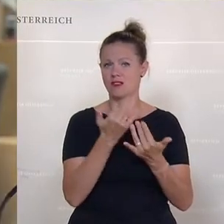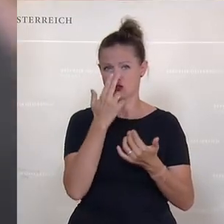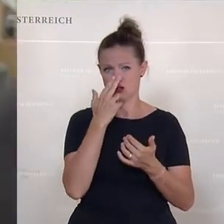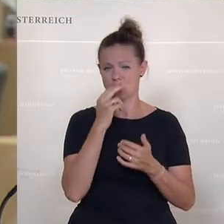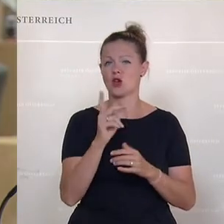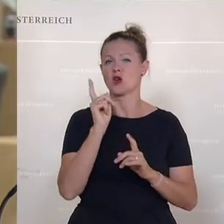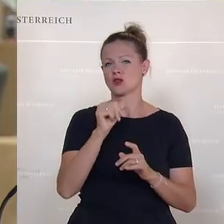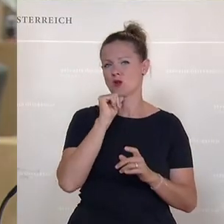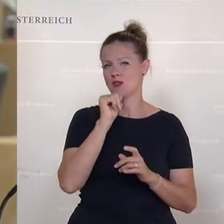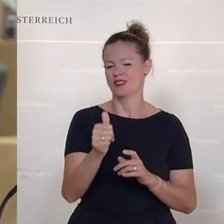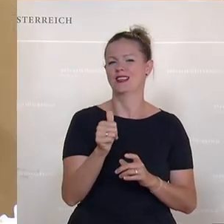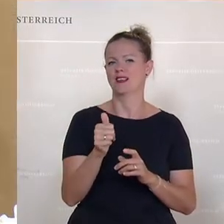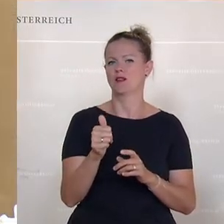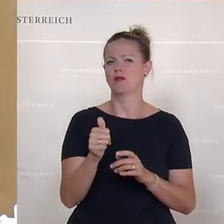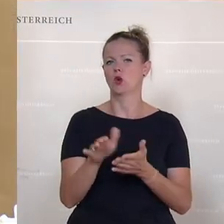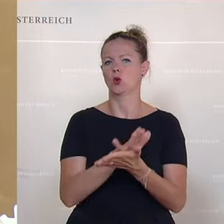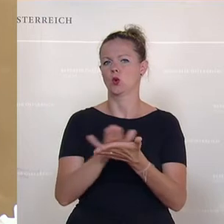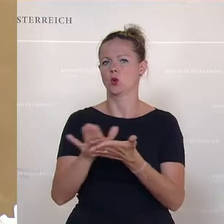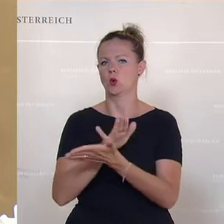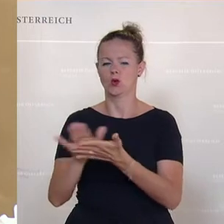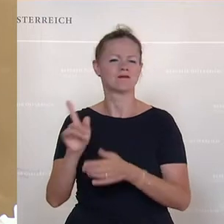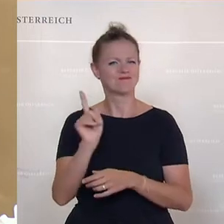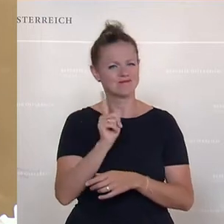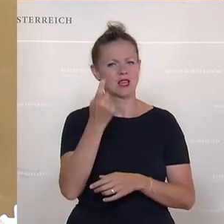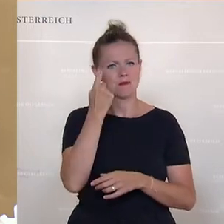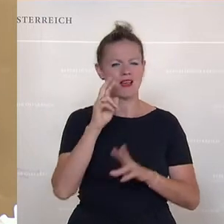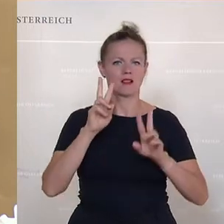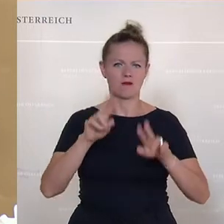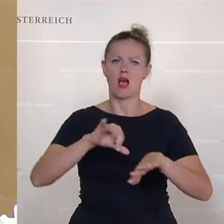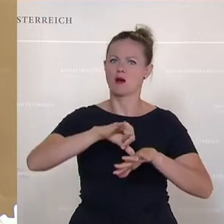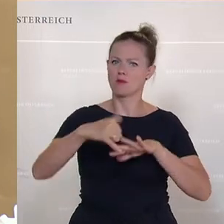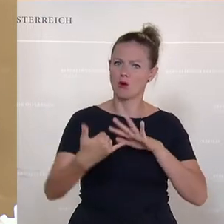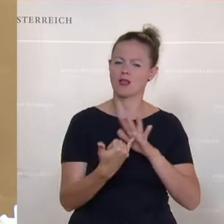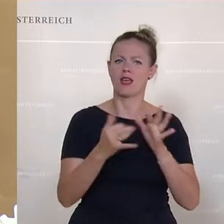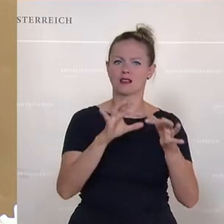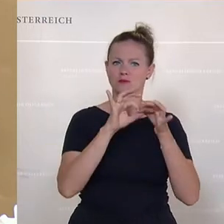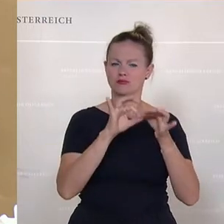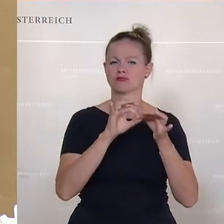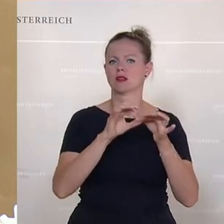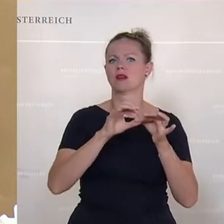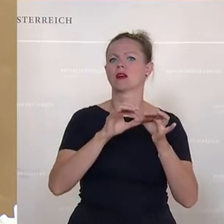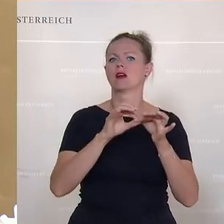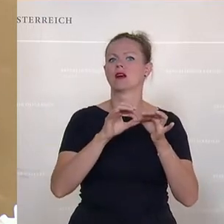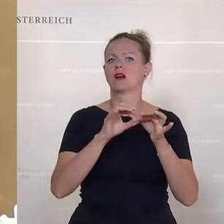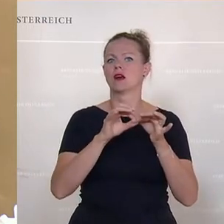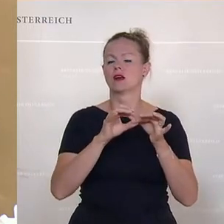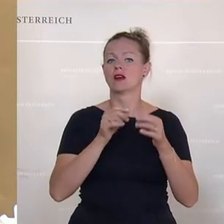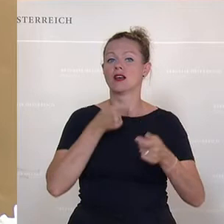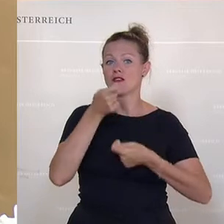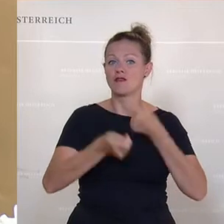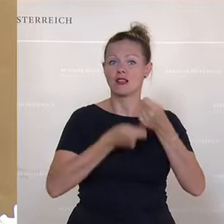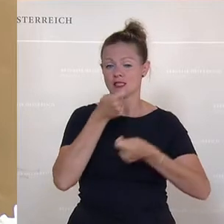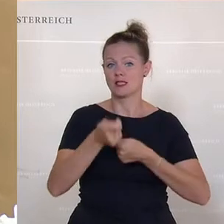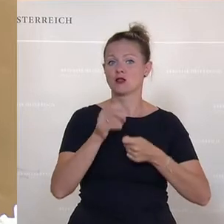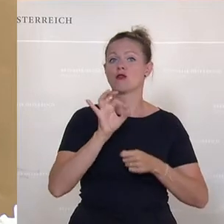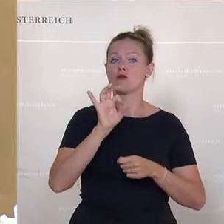Emissionen von Projekten, für Finanzierung von Projekten sind, die im nachhaltigen Bereich anzusiedeln